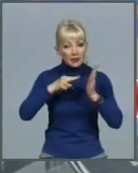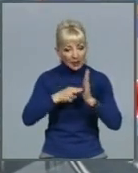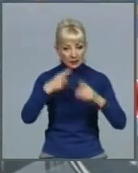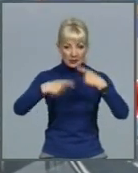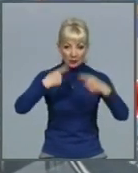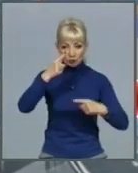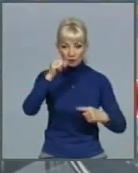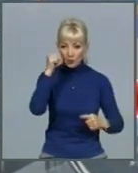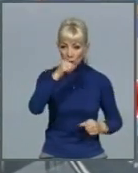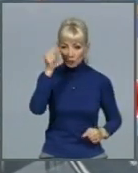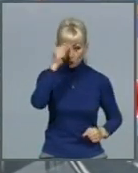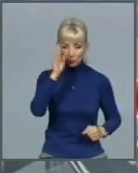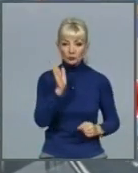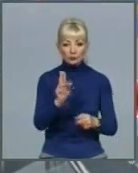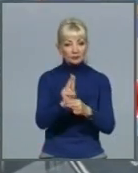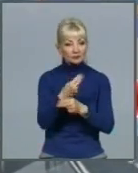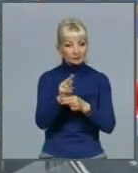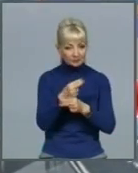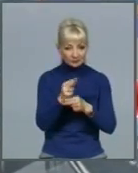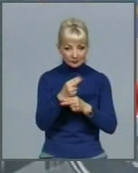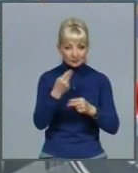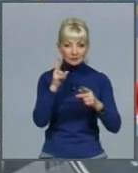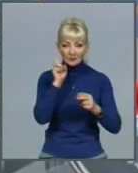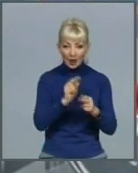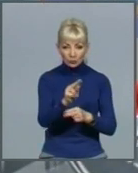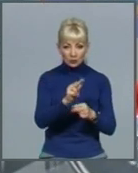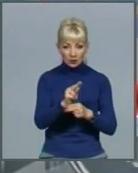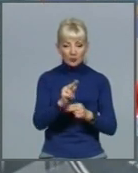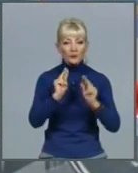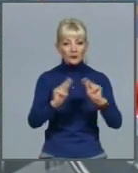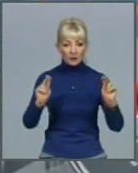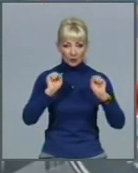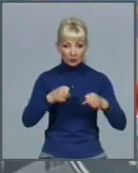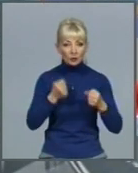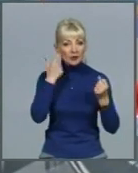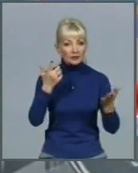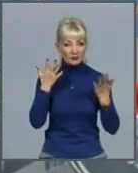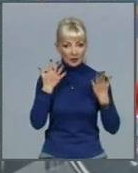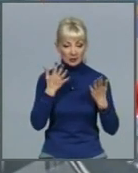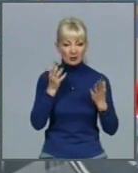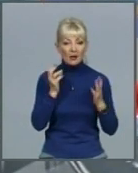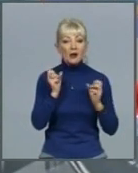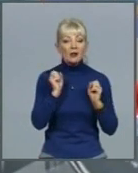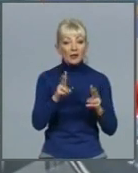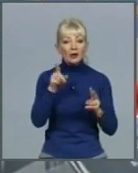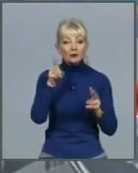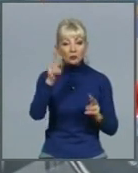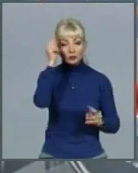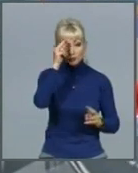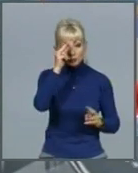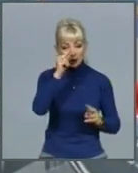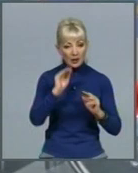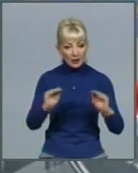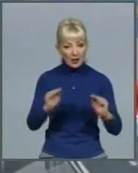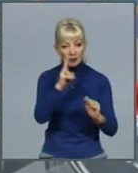Буде так зване коригування навчання. Вчителі зможуть з'ясувати опанування того матеріалу учнями, який припав на карантин.